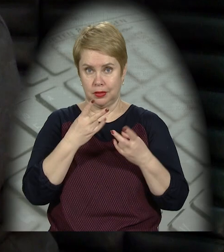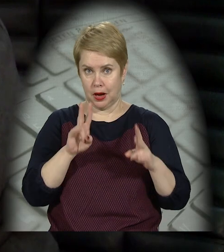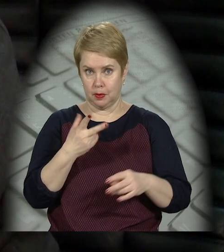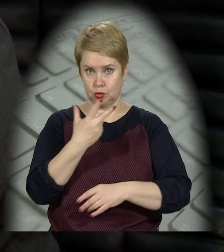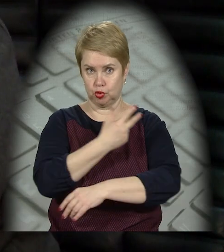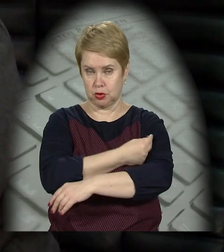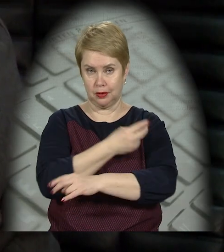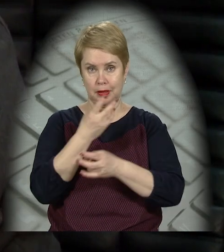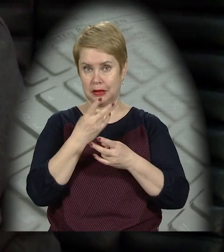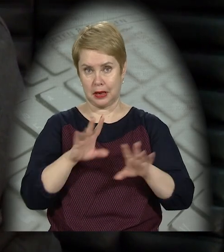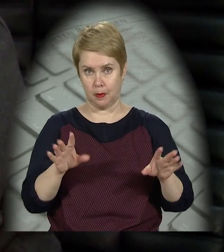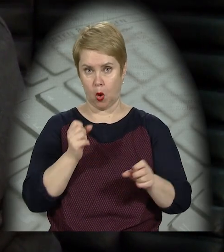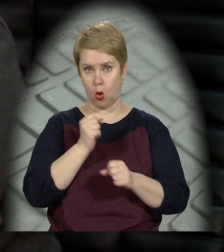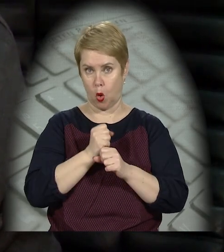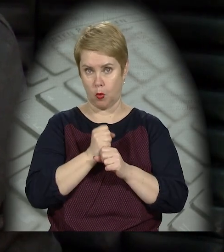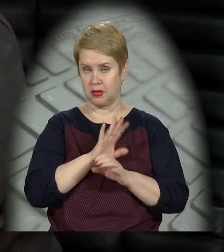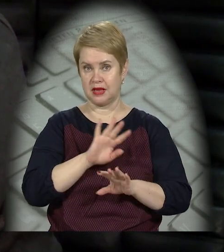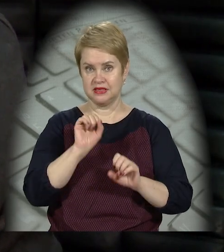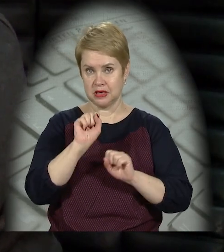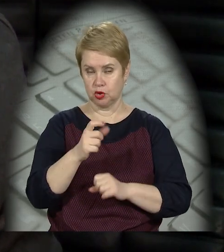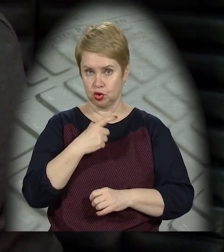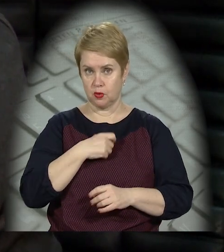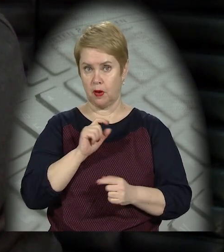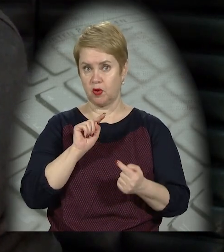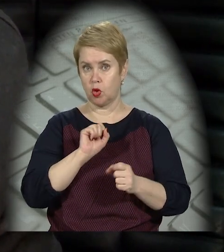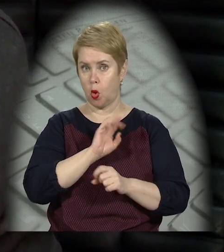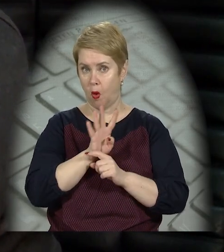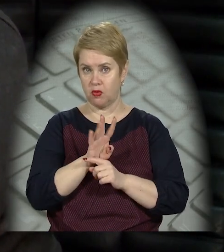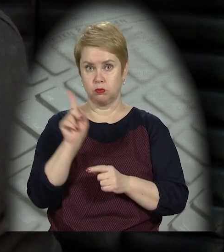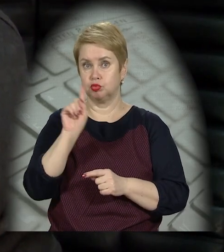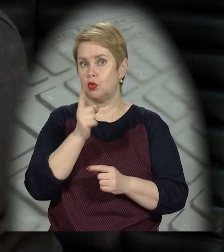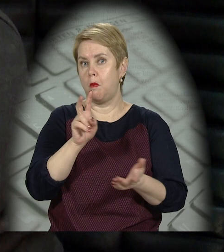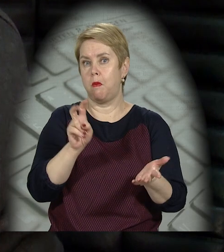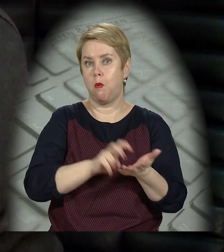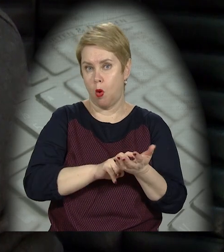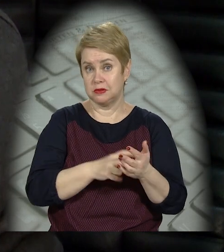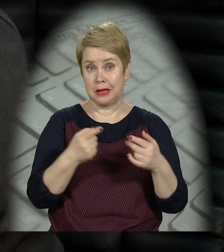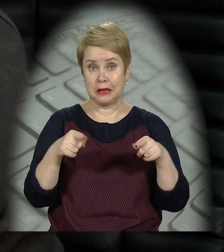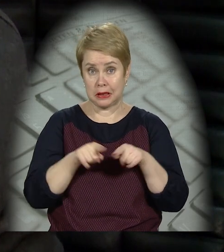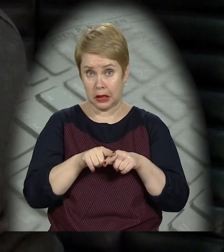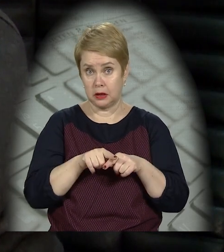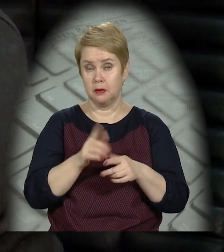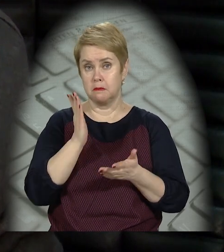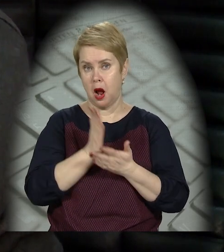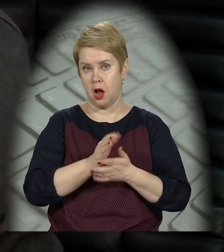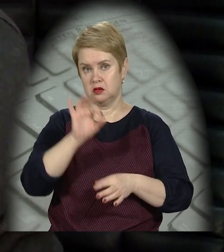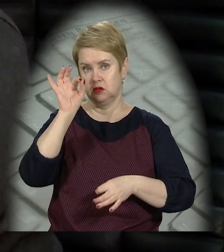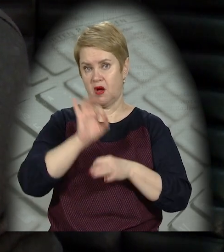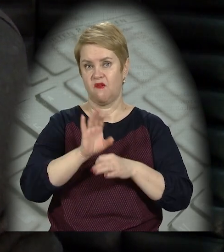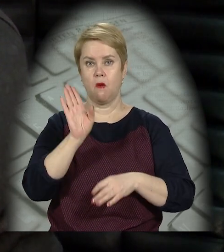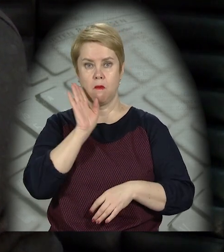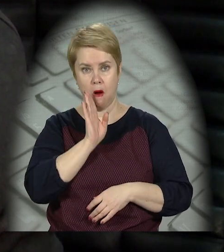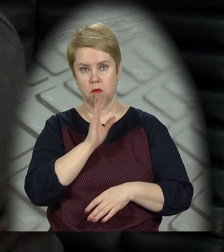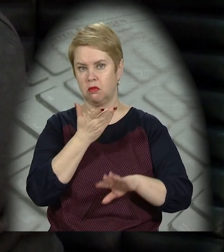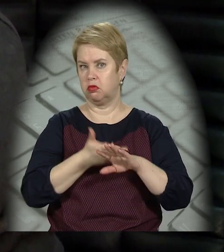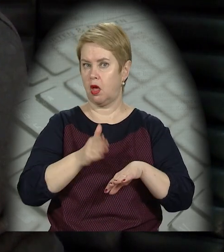треба щепитися, не треба робити, не захищати себе від ковіду, вони чогось побоюються. І таким чином ми маємо захворілу маму